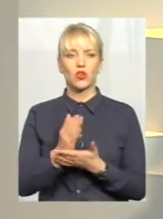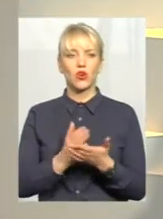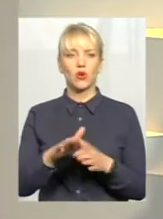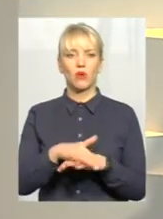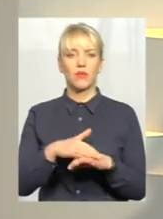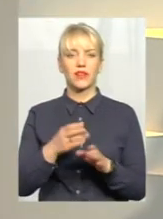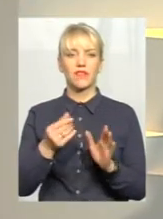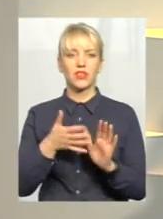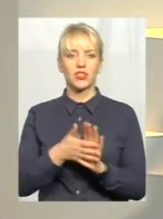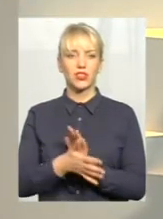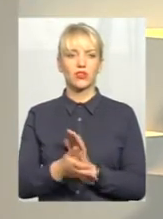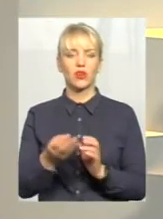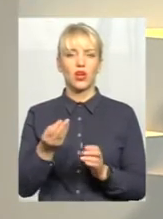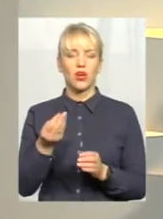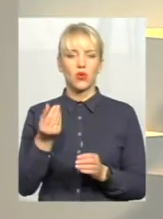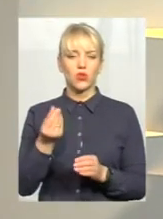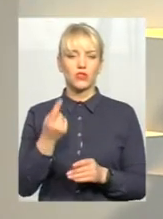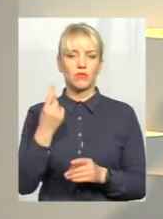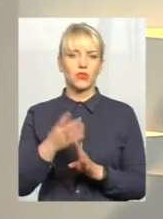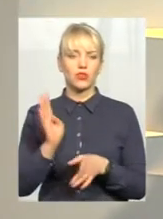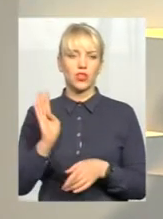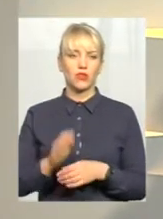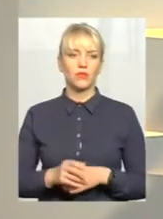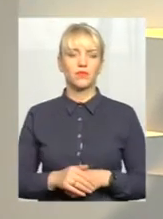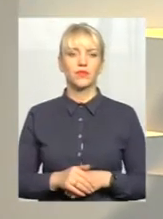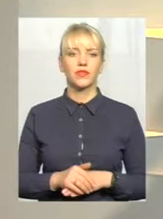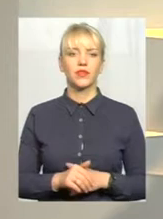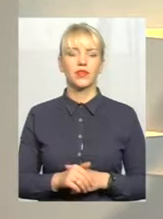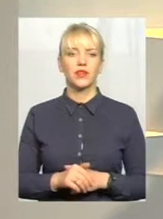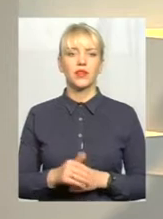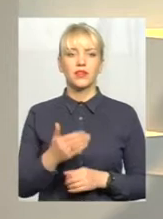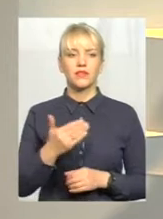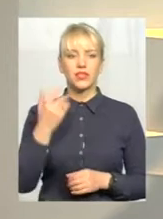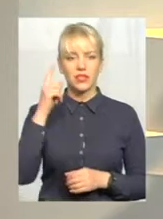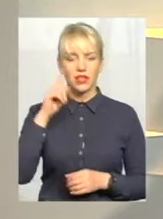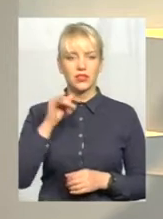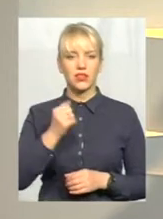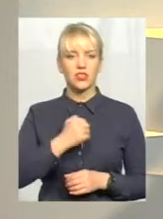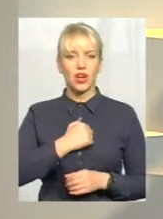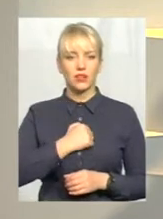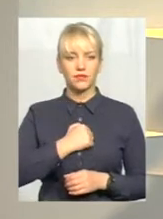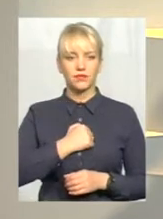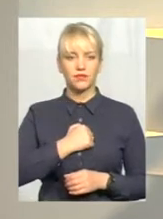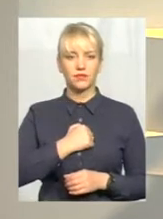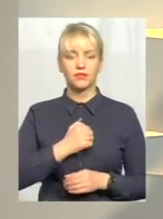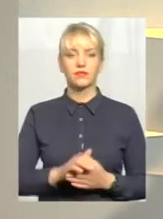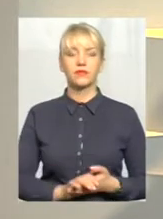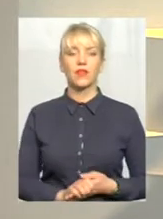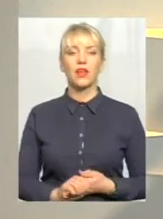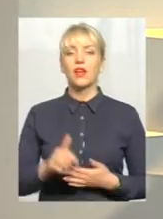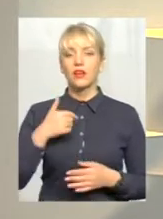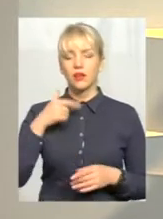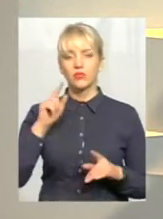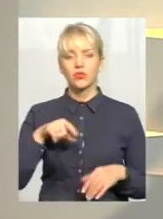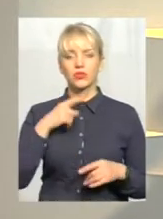витрачають кошти в першу чергу, от зазвичай? Ну, ви знаєте, на жаль, я мушу